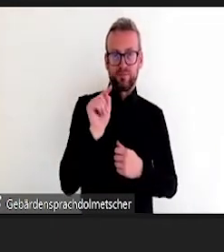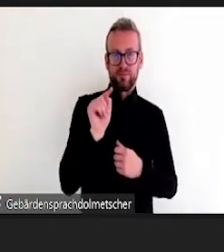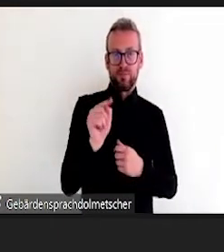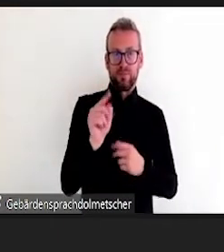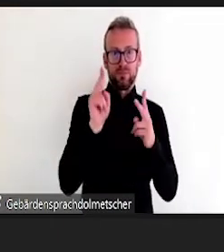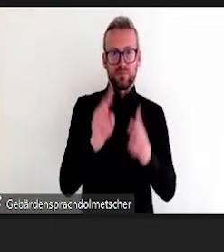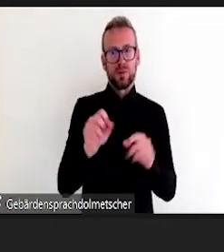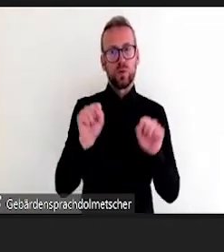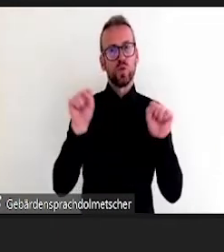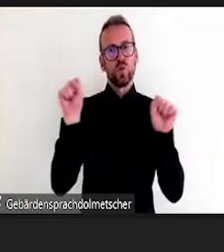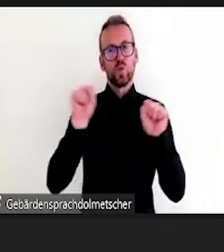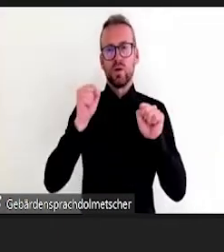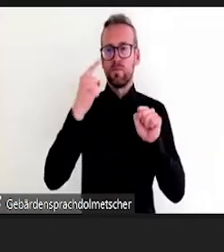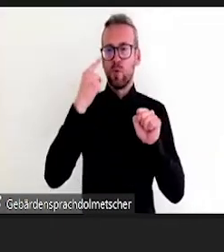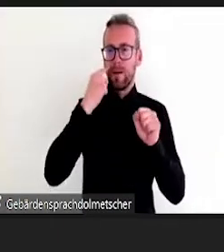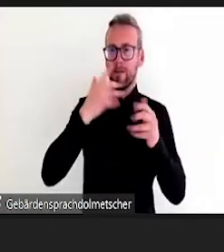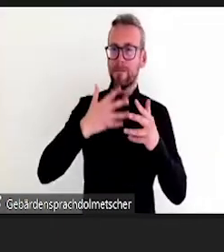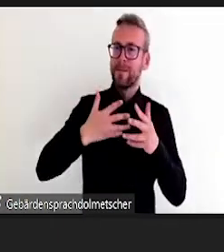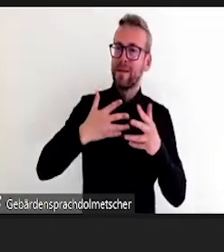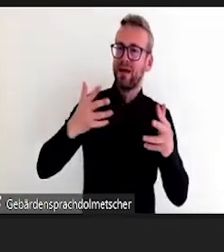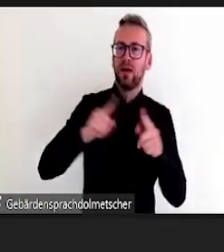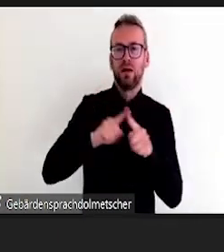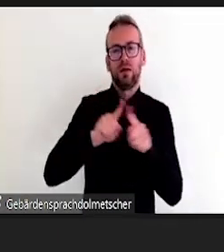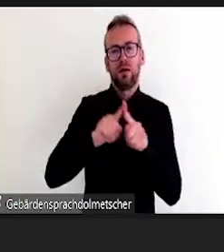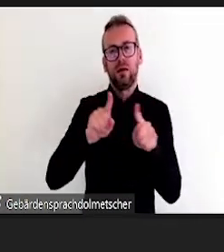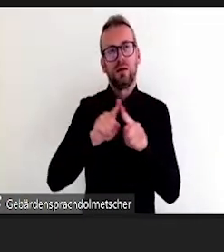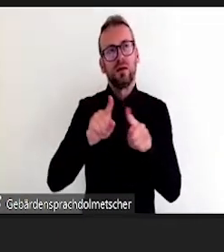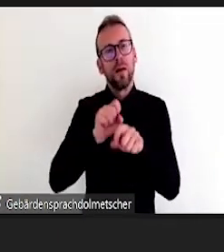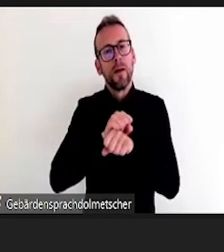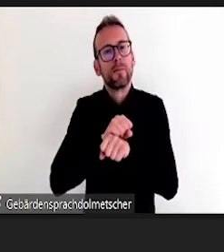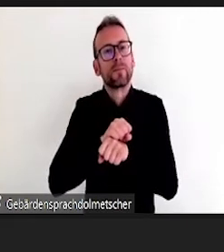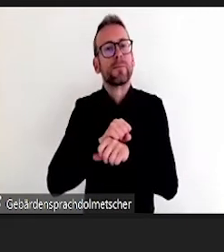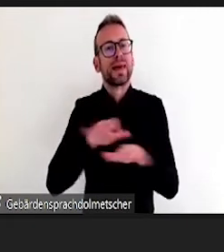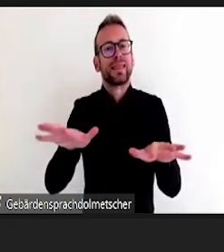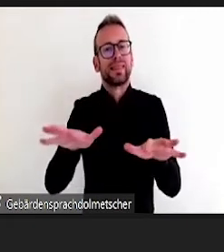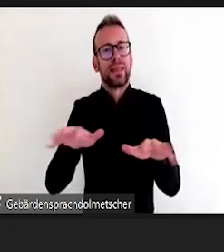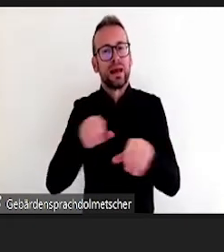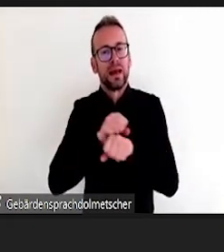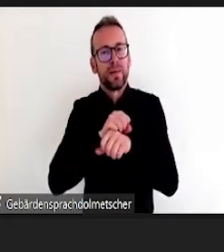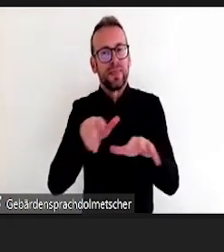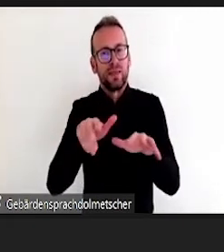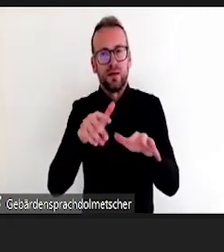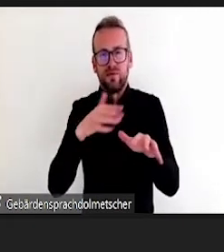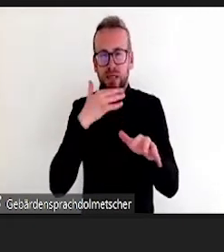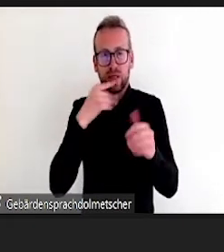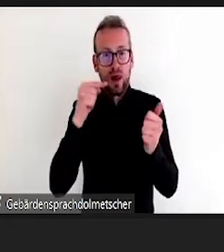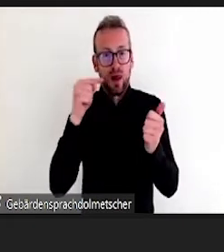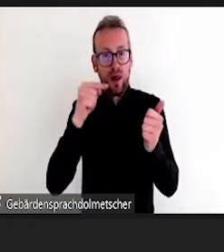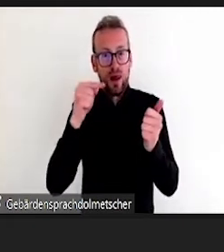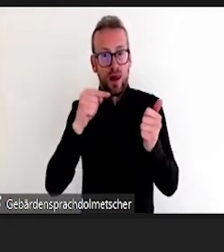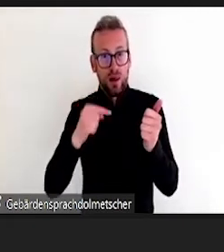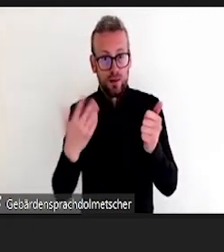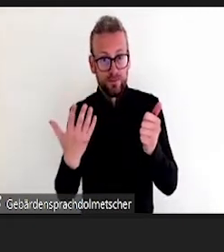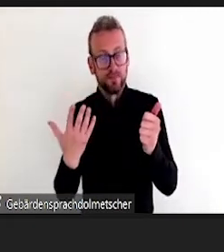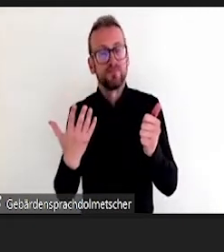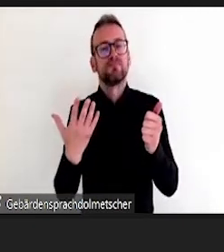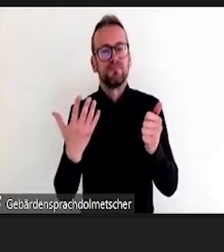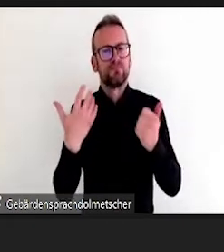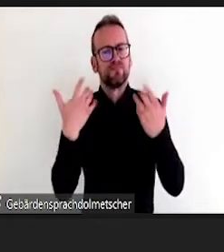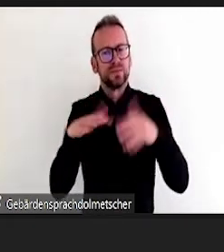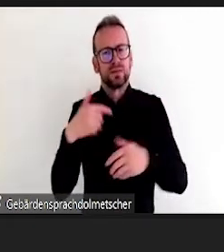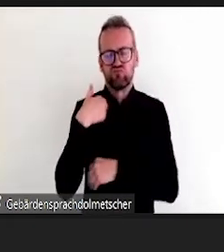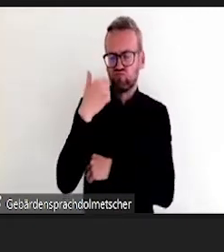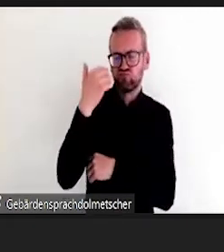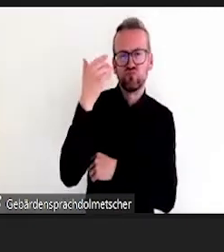Einheit heute anbieten, wo Sie trotz der knappen Zeit ein bisschen was mitnehmen können. Und da habe ich mich für den Einstieg in die